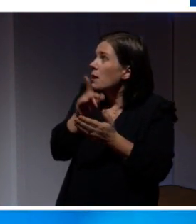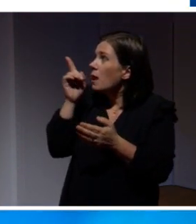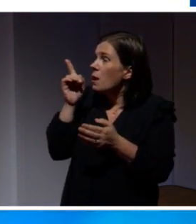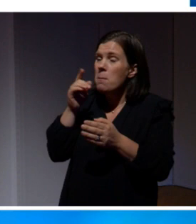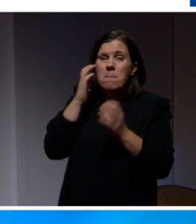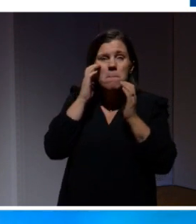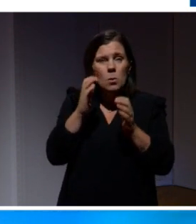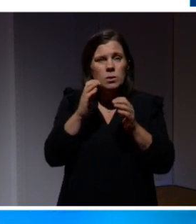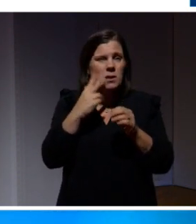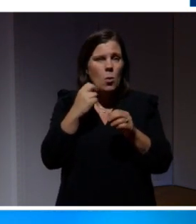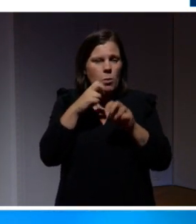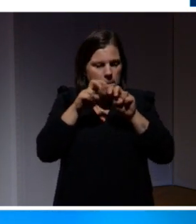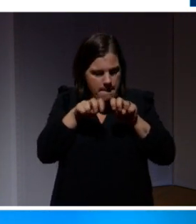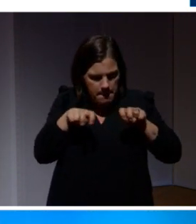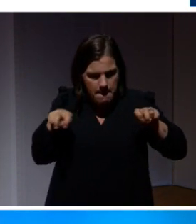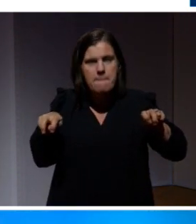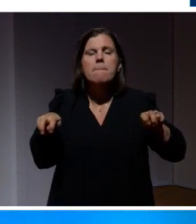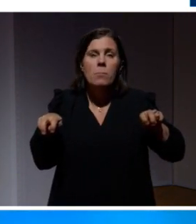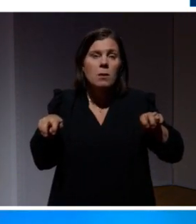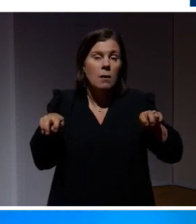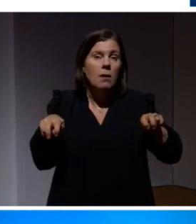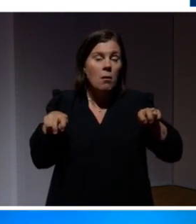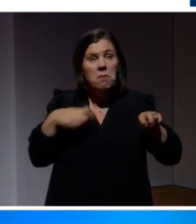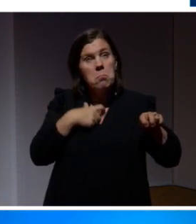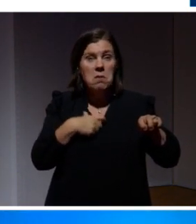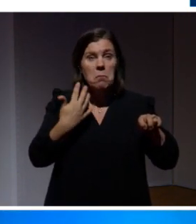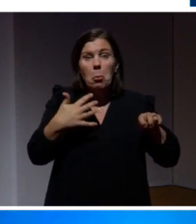funkar ganska bra för mig att sitta i den här situationen.